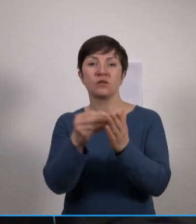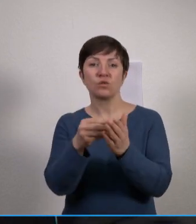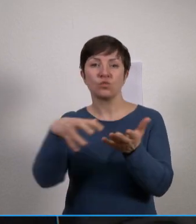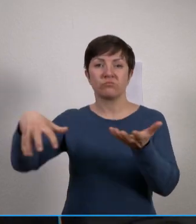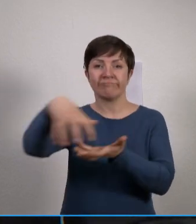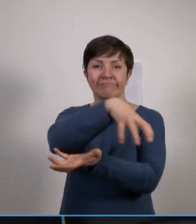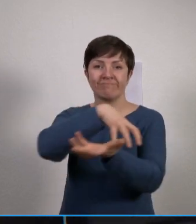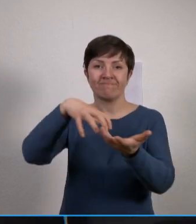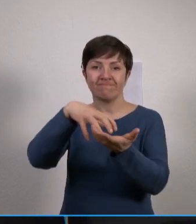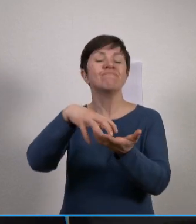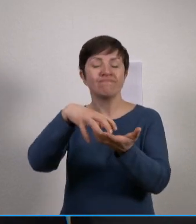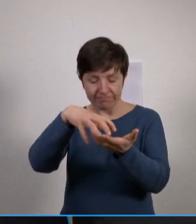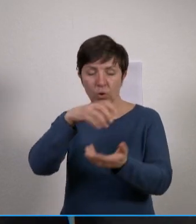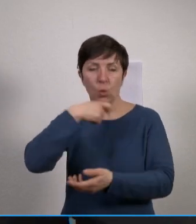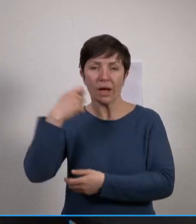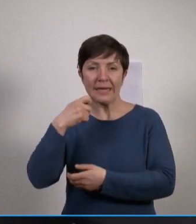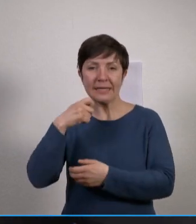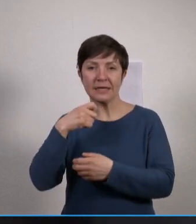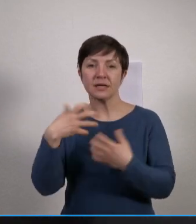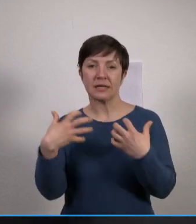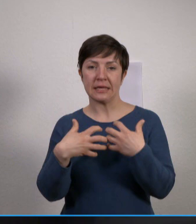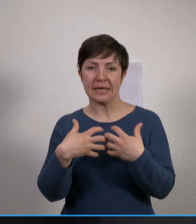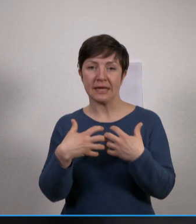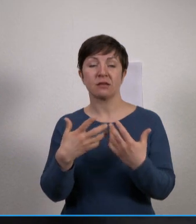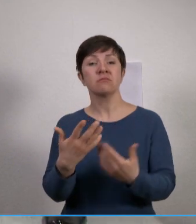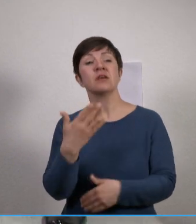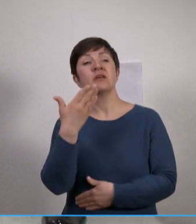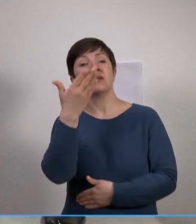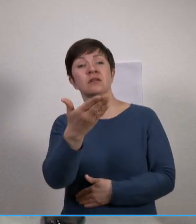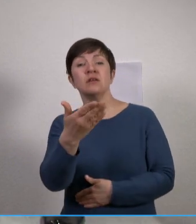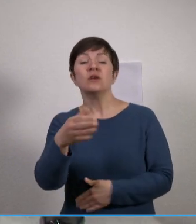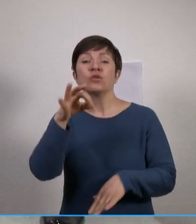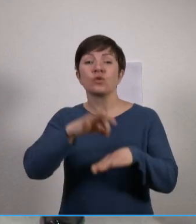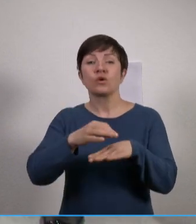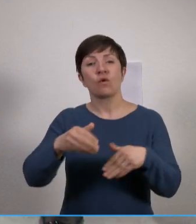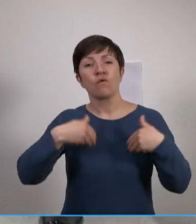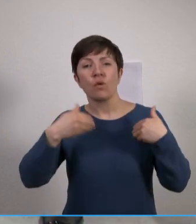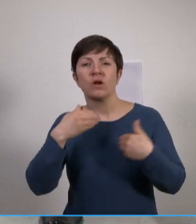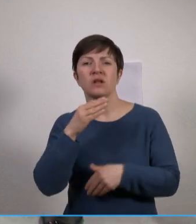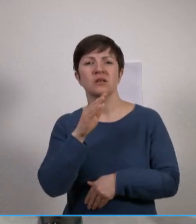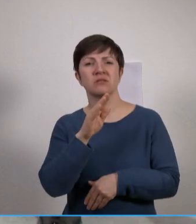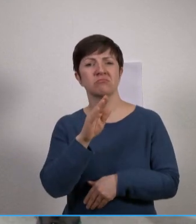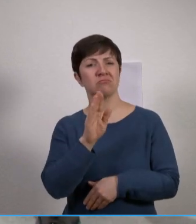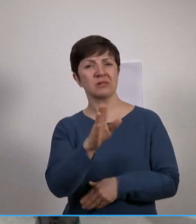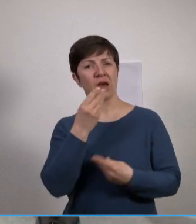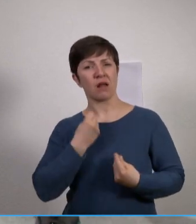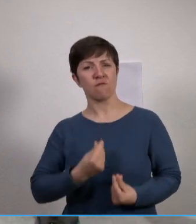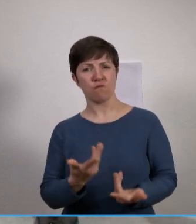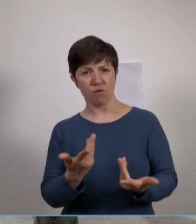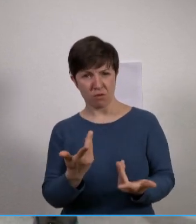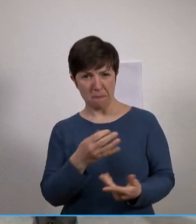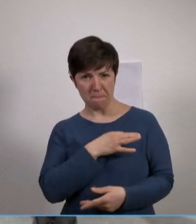Frau Dr. Fröhlich, inwiefern bewegt Sie dieses Thema auch ganz persönlich? Und ja, einerseits